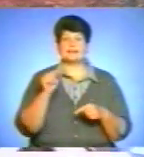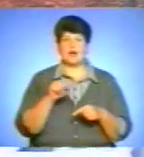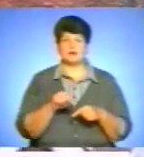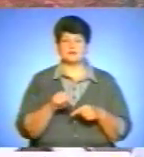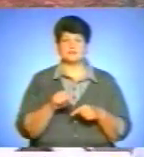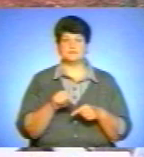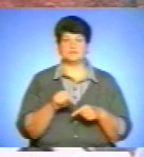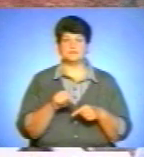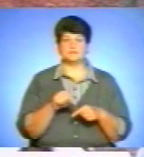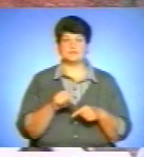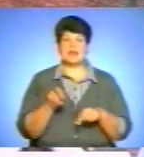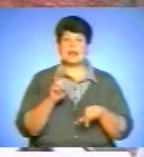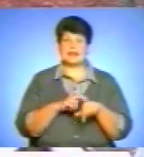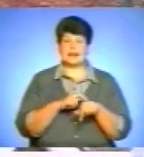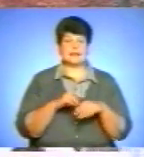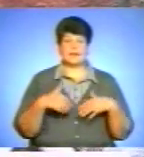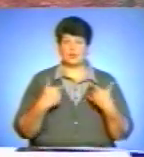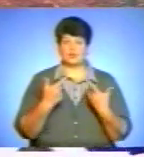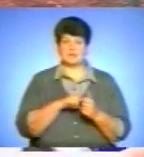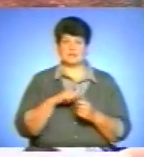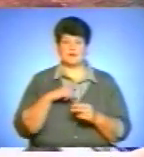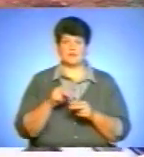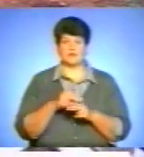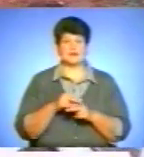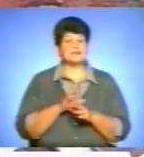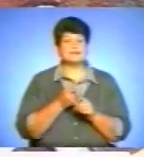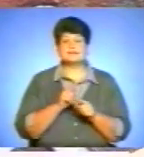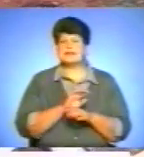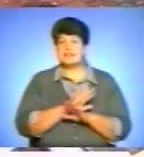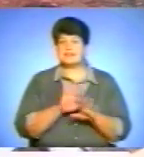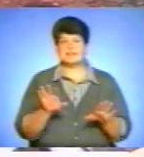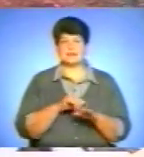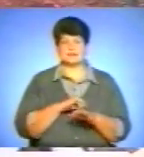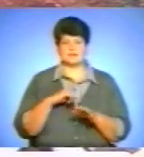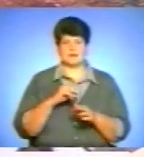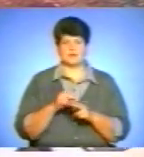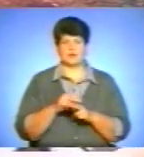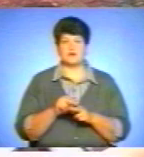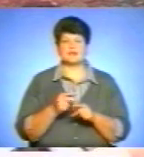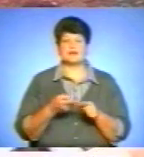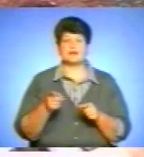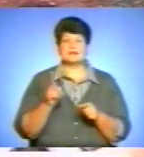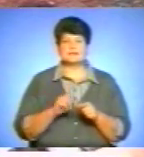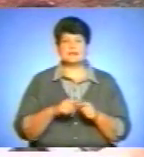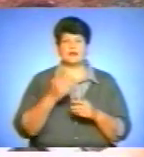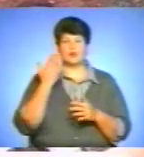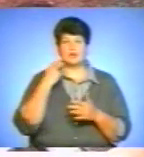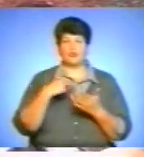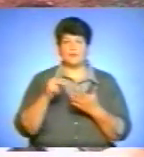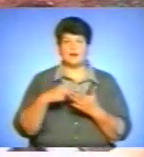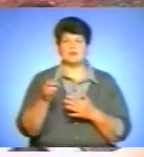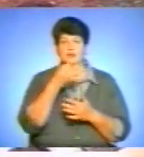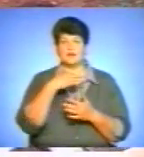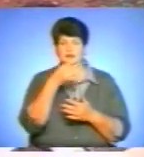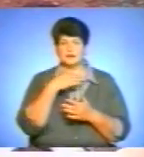Але лікарі не рекомендують самолікування? Це не самолікування. Моя думка, що це відноситься до придбання ліків та